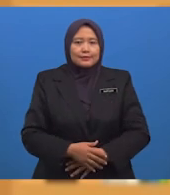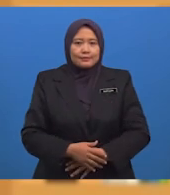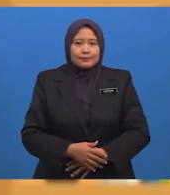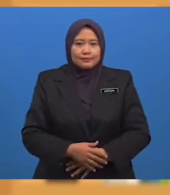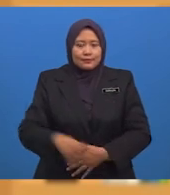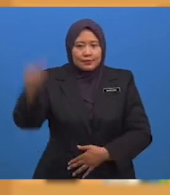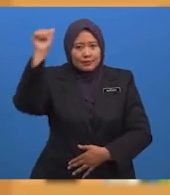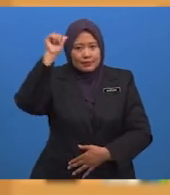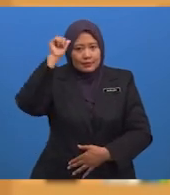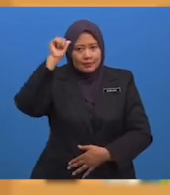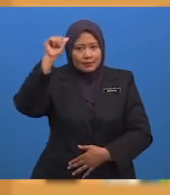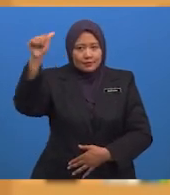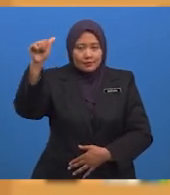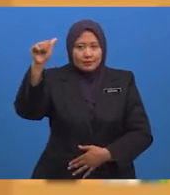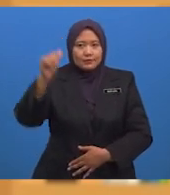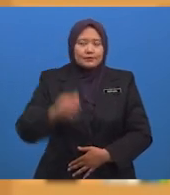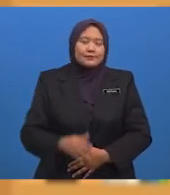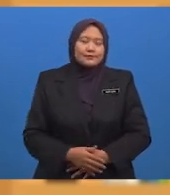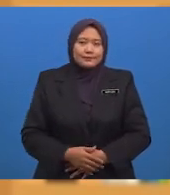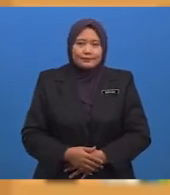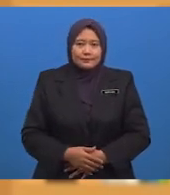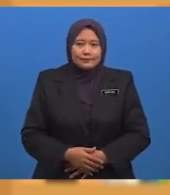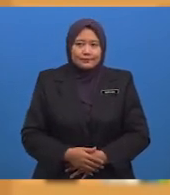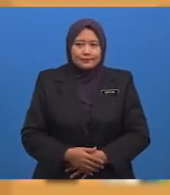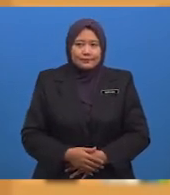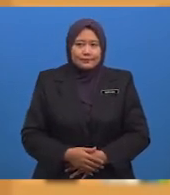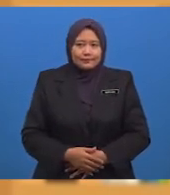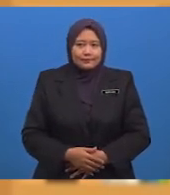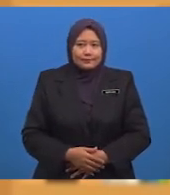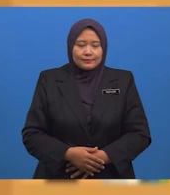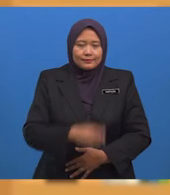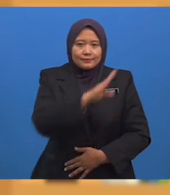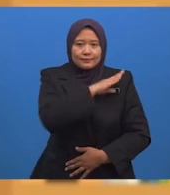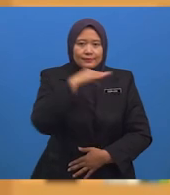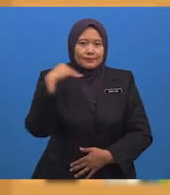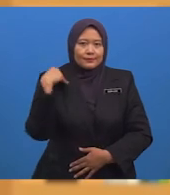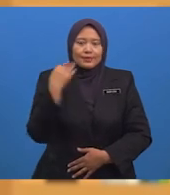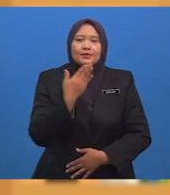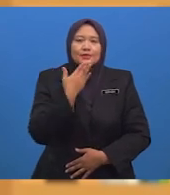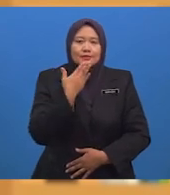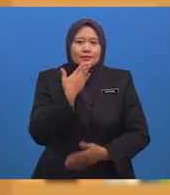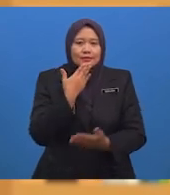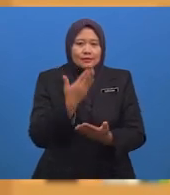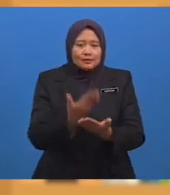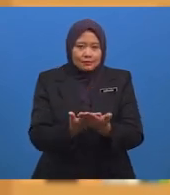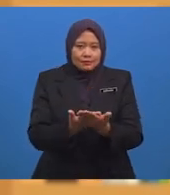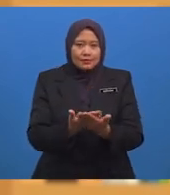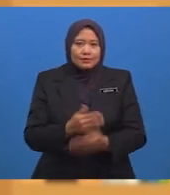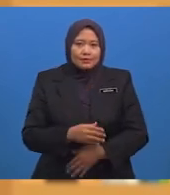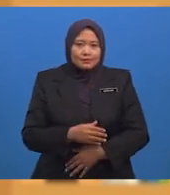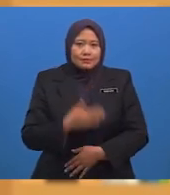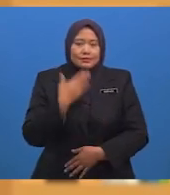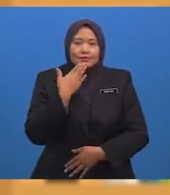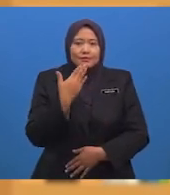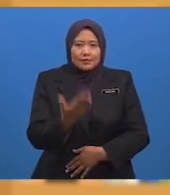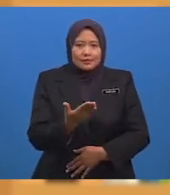Assalamualaikum Warahmatullahi Wabarakatuh Dan Terima Kasih Atas Perhatian Anda